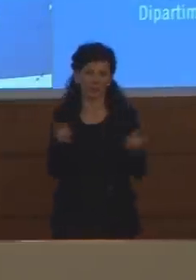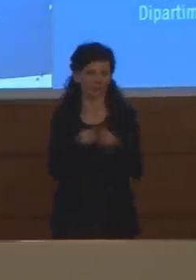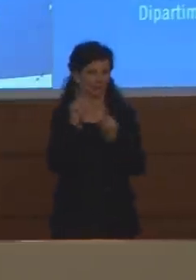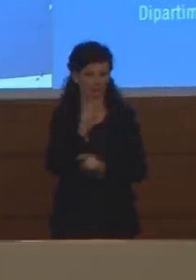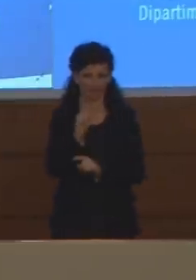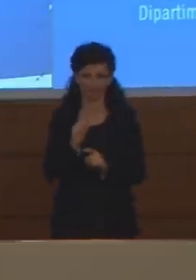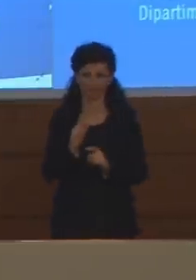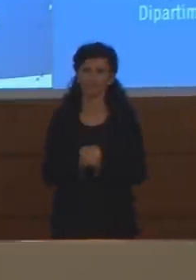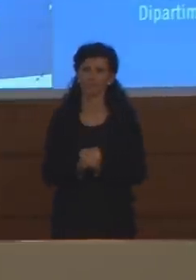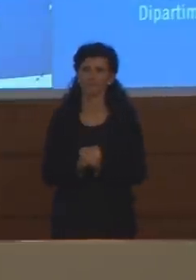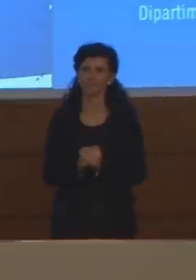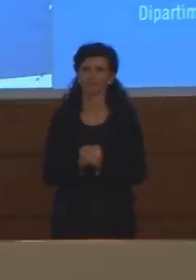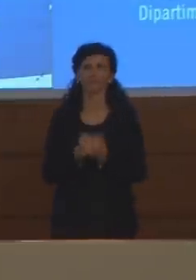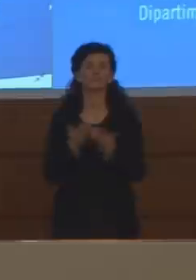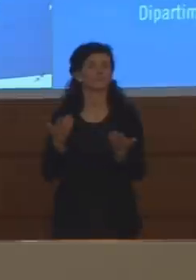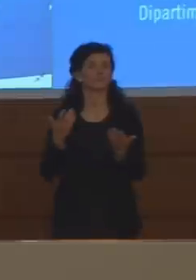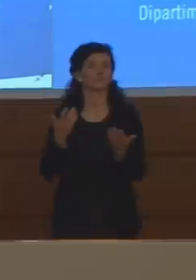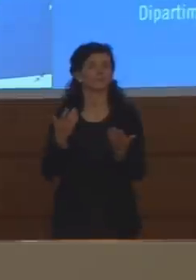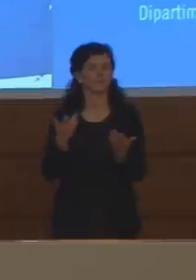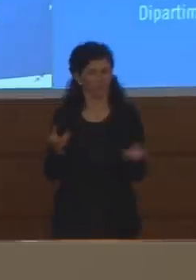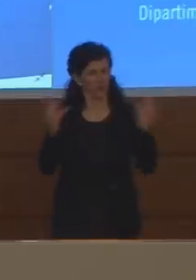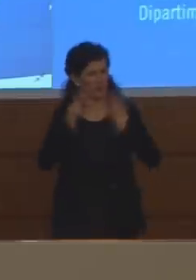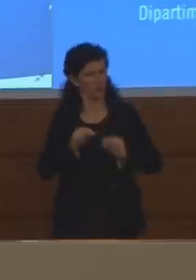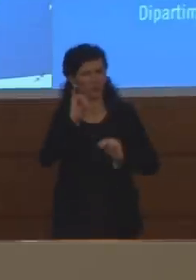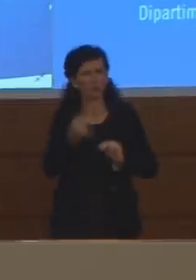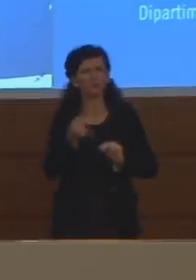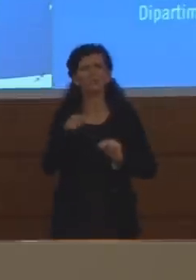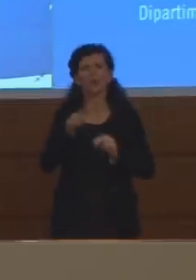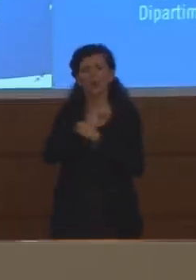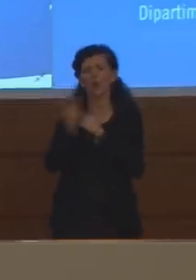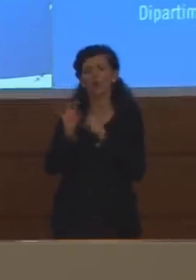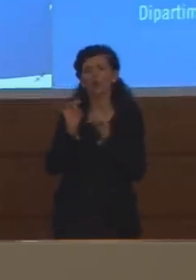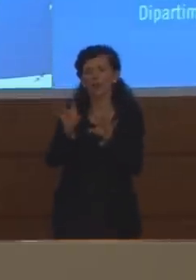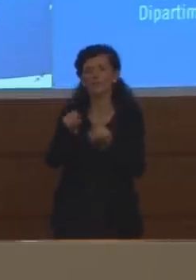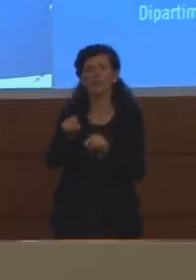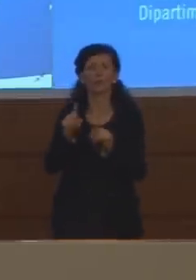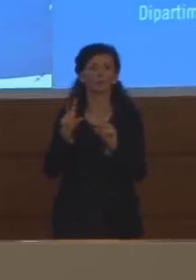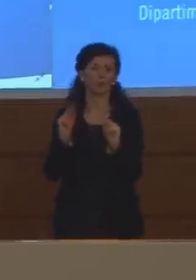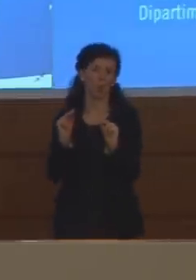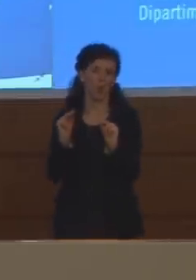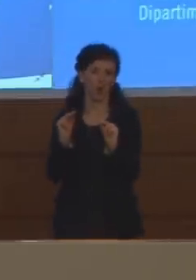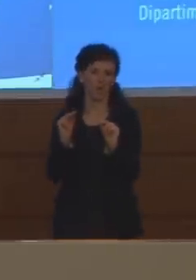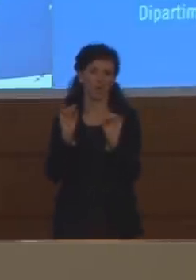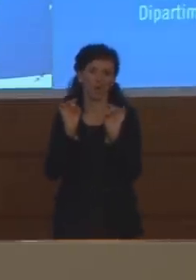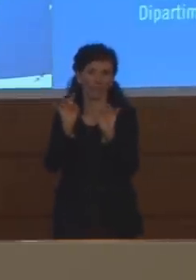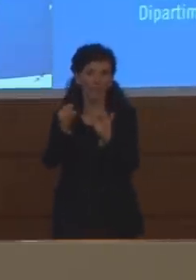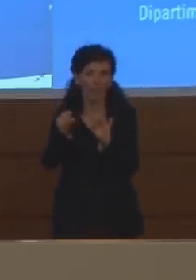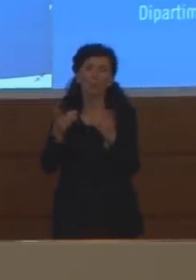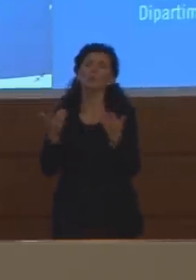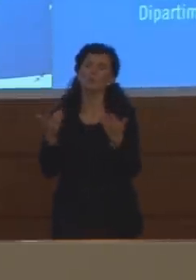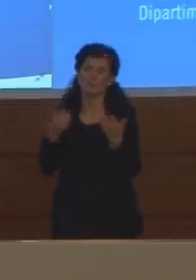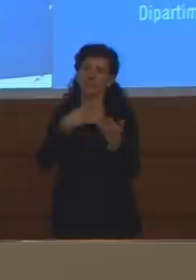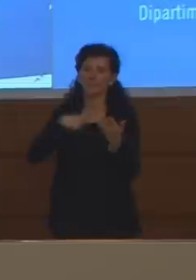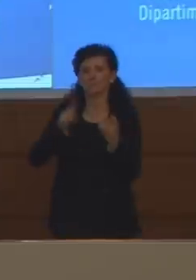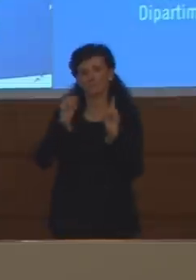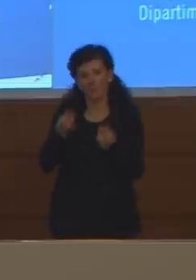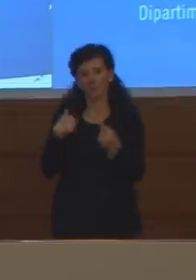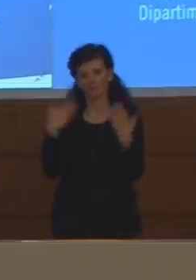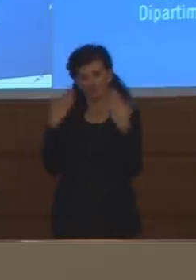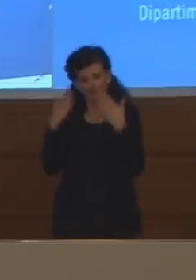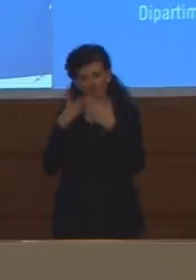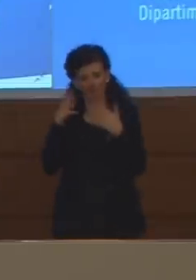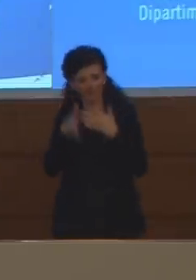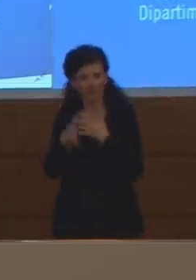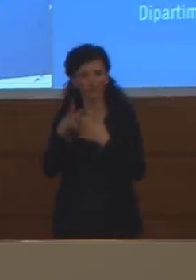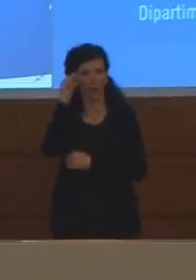Certamente, ripeto, come sappiamo è un virus nuovo, quindi avremo modo di saperne di più. Però non credo, anche